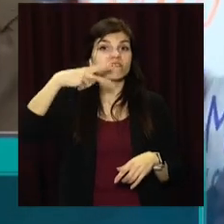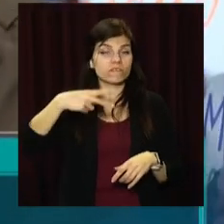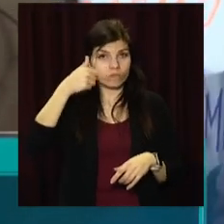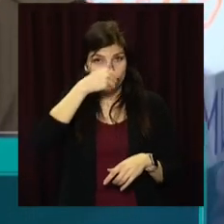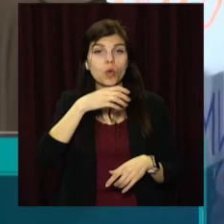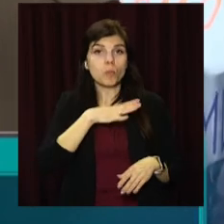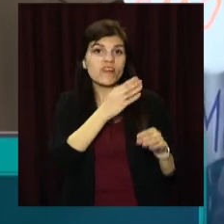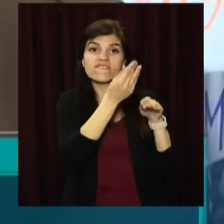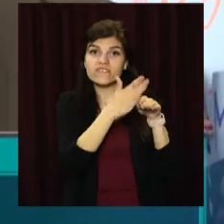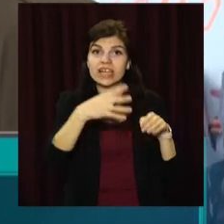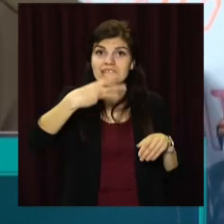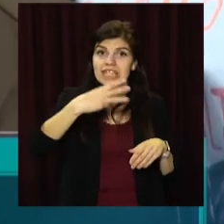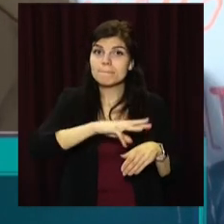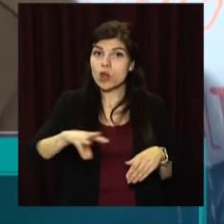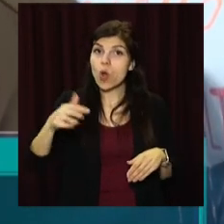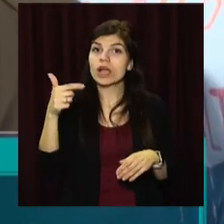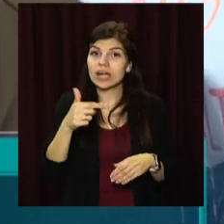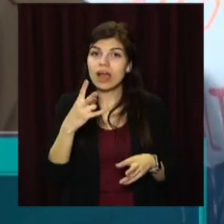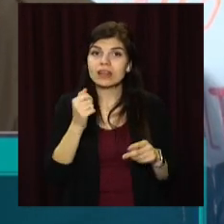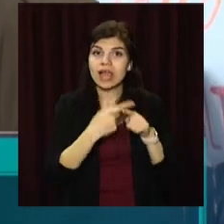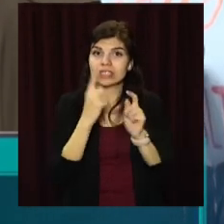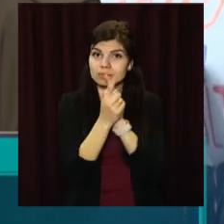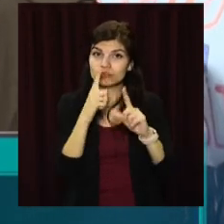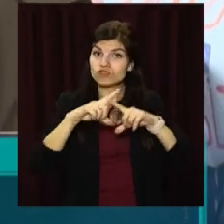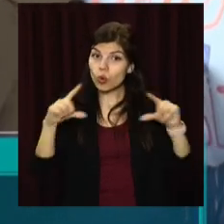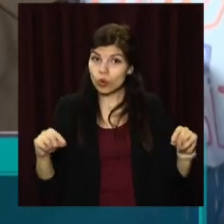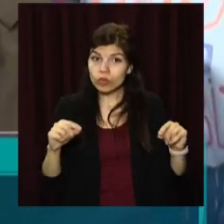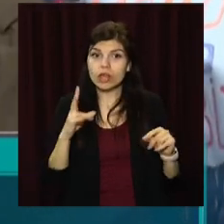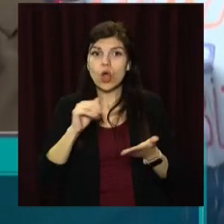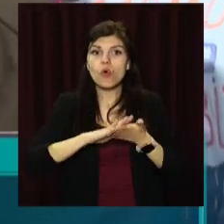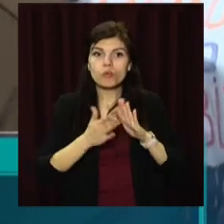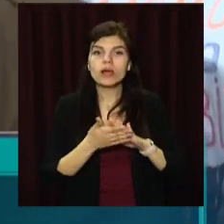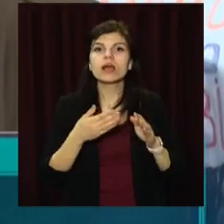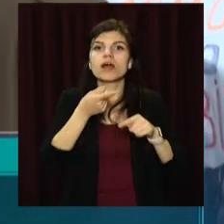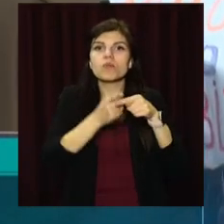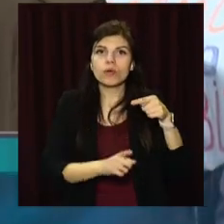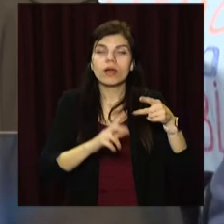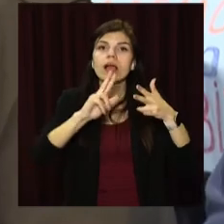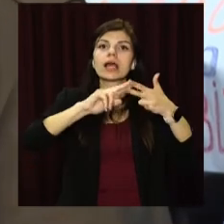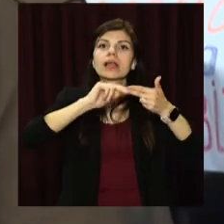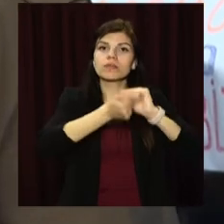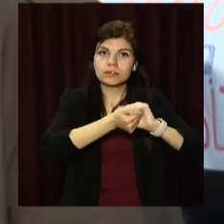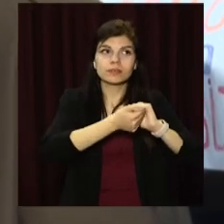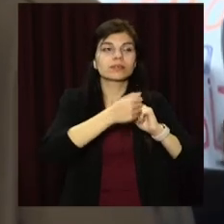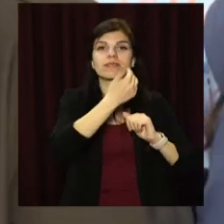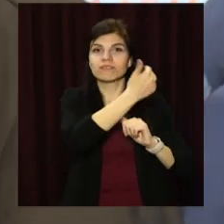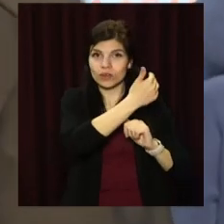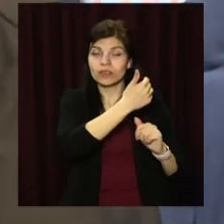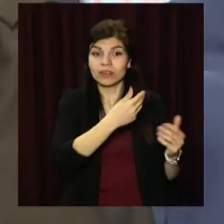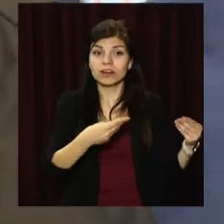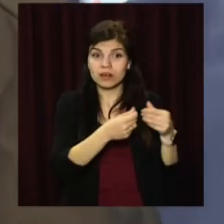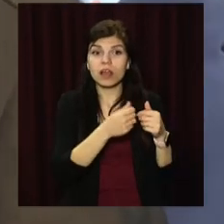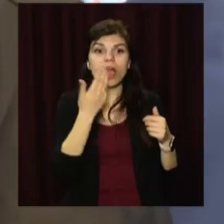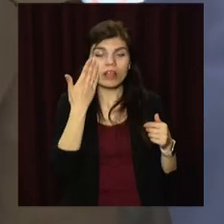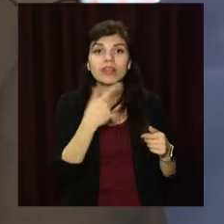рада виділила 30 мільйонів гривень на реконструкцію цієї школи на умовах співфінансування з Кам'янською міською радою. Після того, як почалися